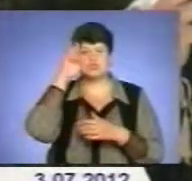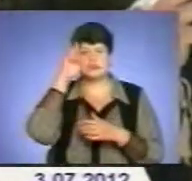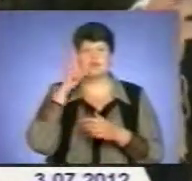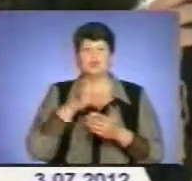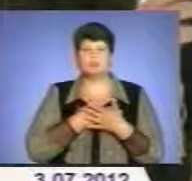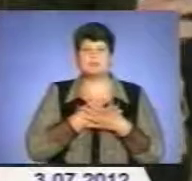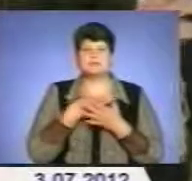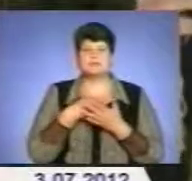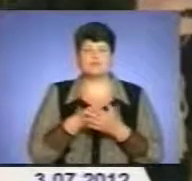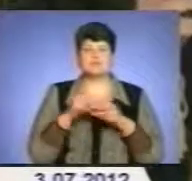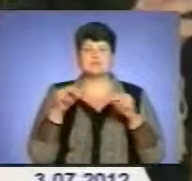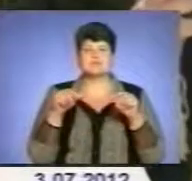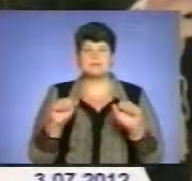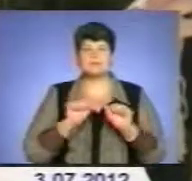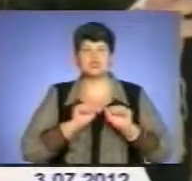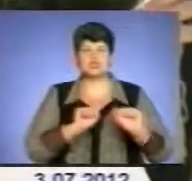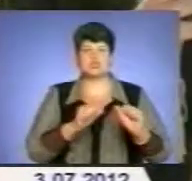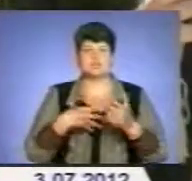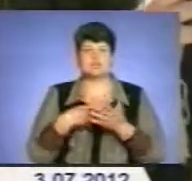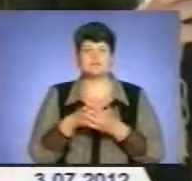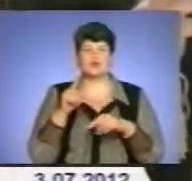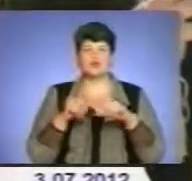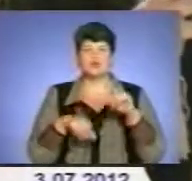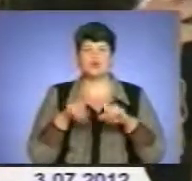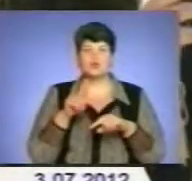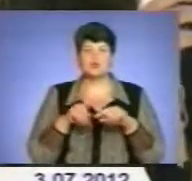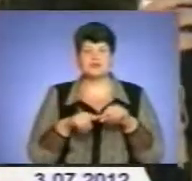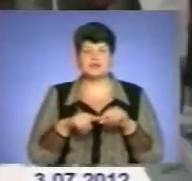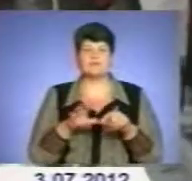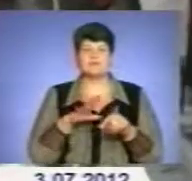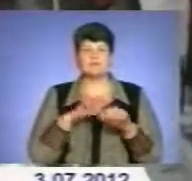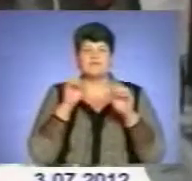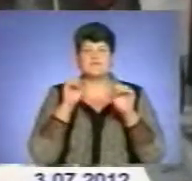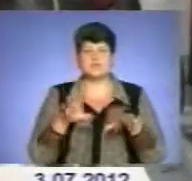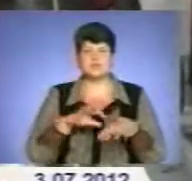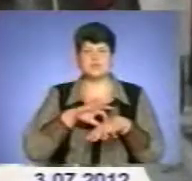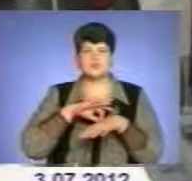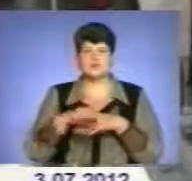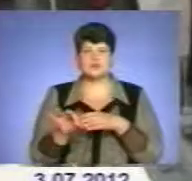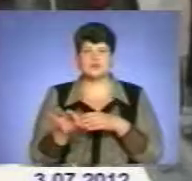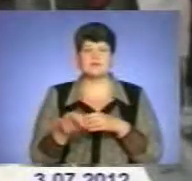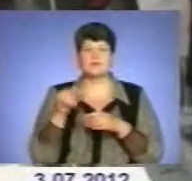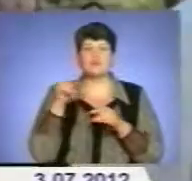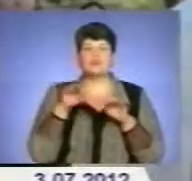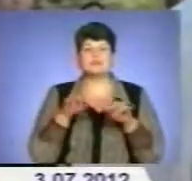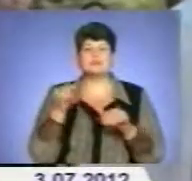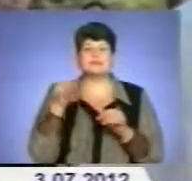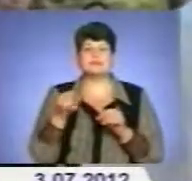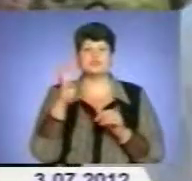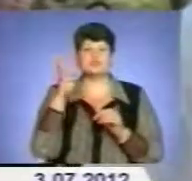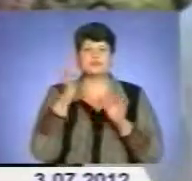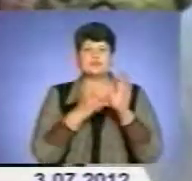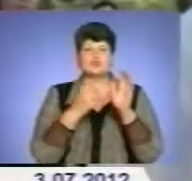землю, захищали свої родини, вони були підвини тим туртурам. Про події 1941-го нагадують спогади